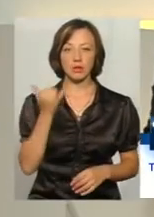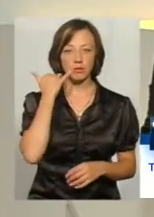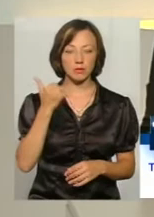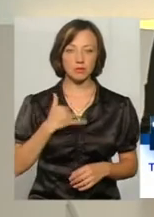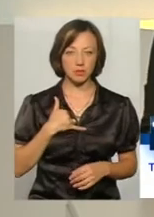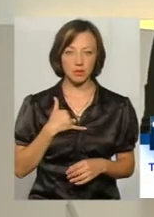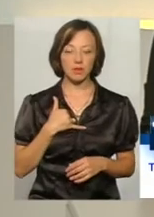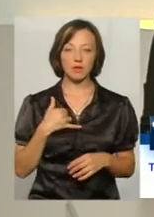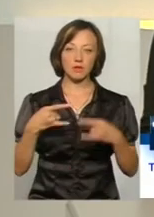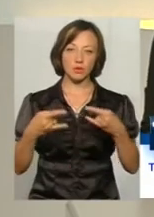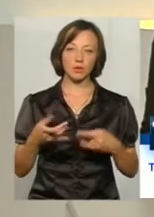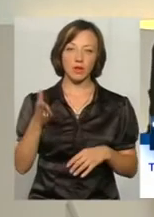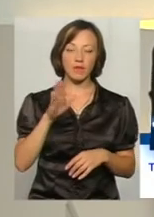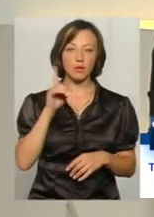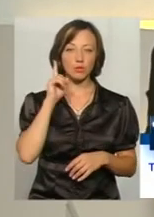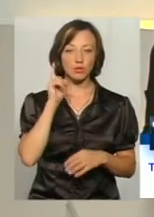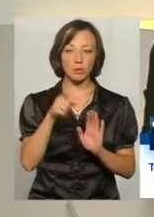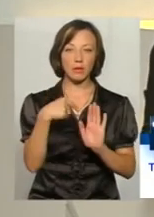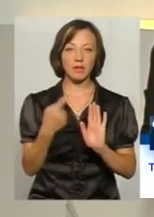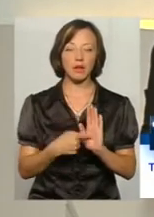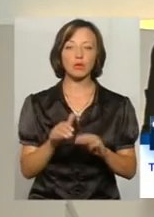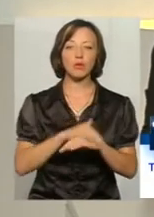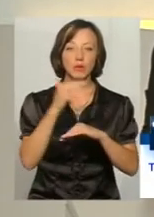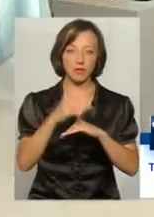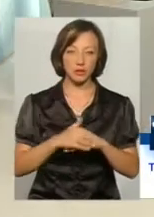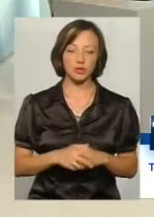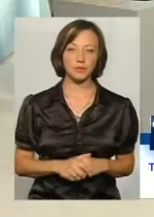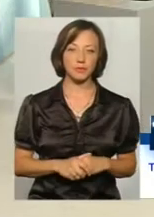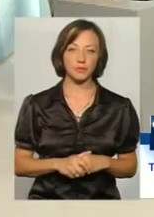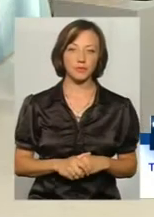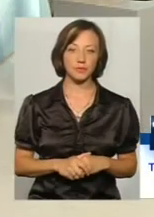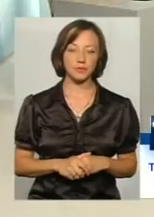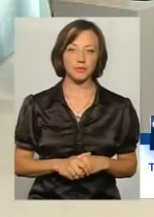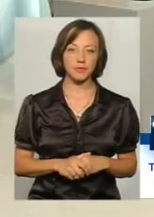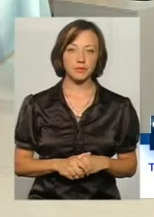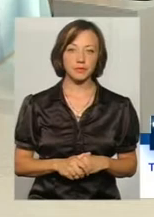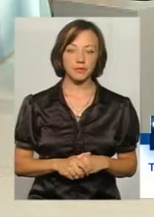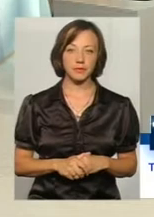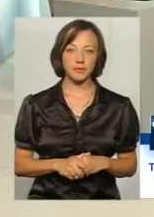зателефонував у студію. Давайте почуємо його питання. Добрий вечір. Алло? Слухаємо вас.